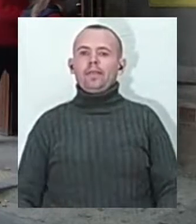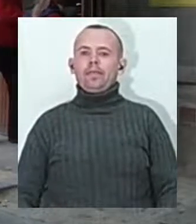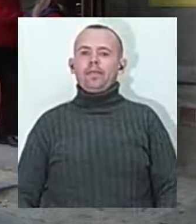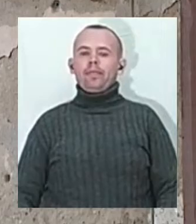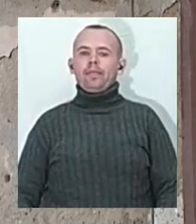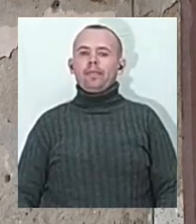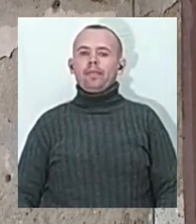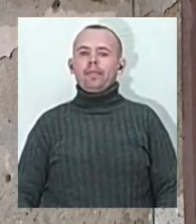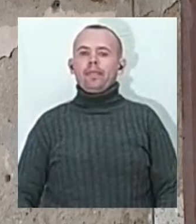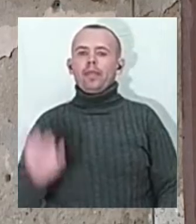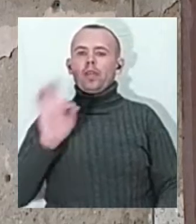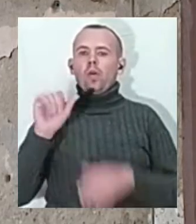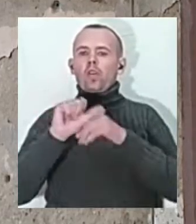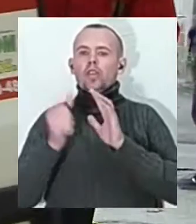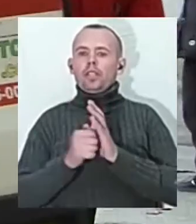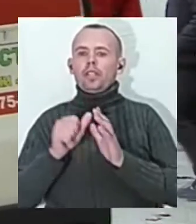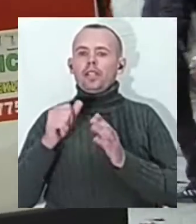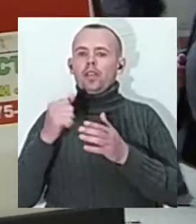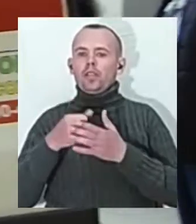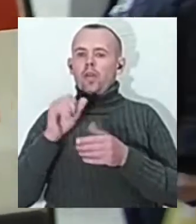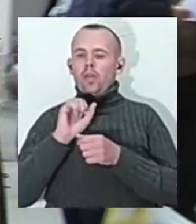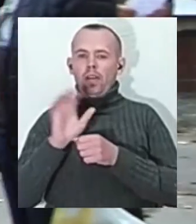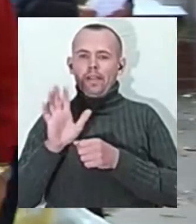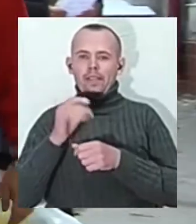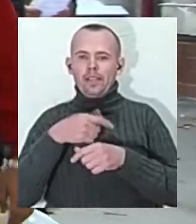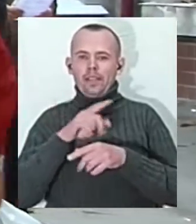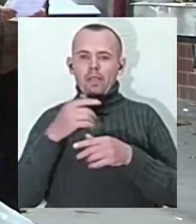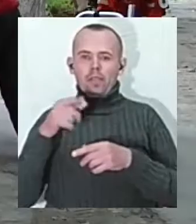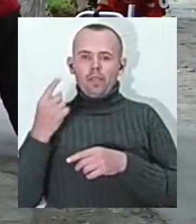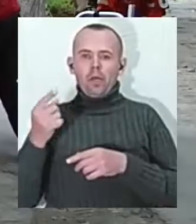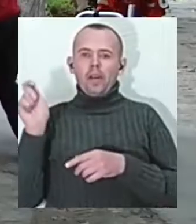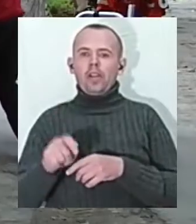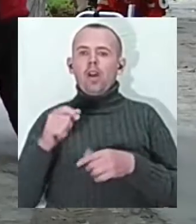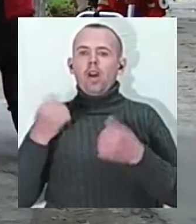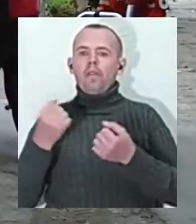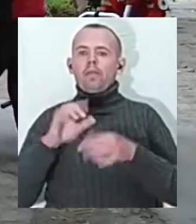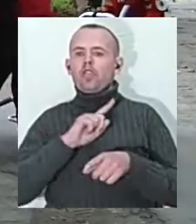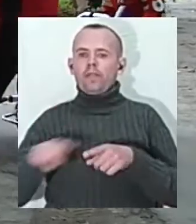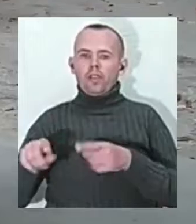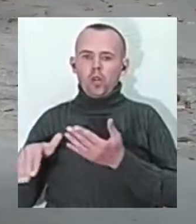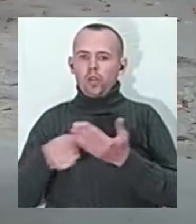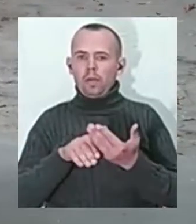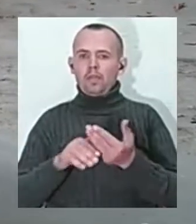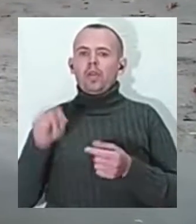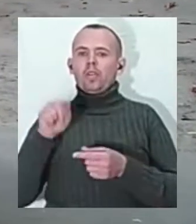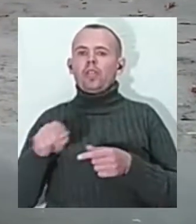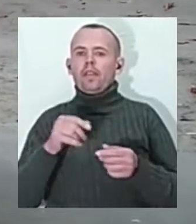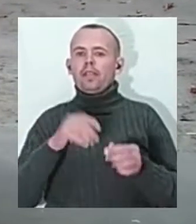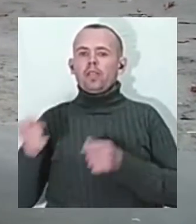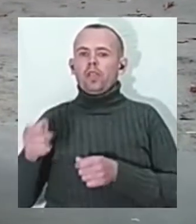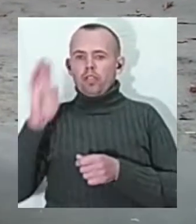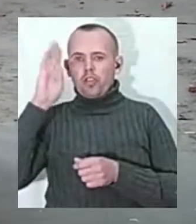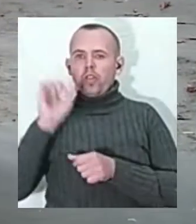-й до ковідного відділення міської лікарні номер один приїхав автомобіль швидкої допомоги. Туди доставили чоловіка з коронавірусом зі